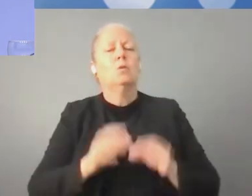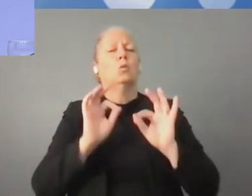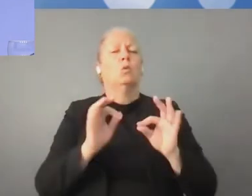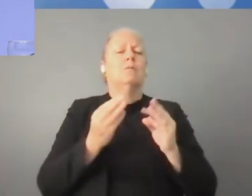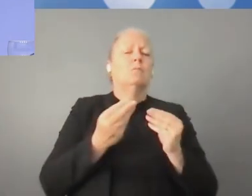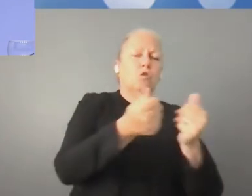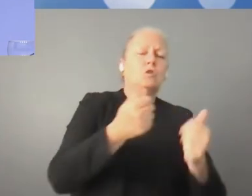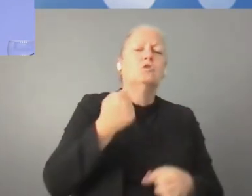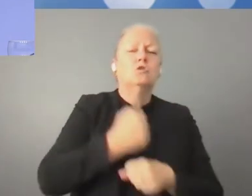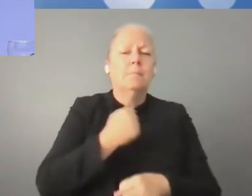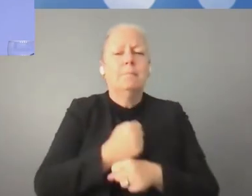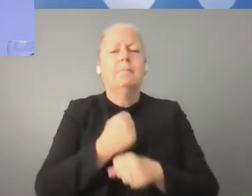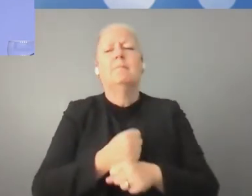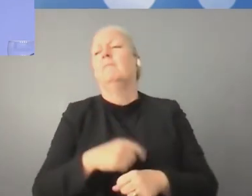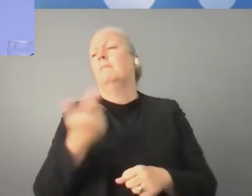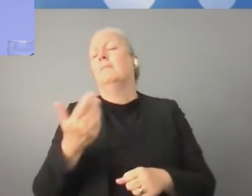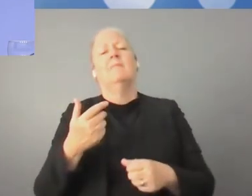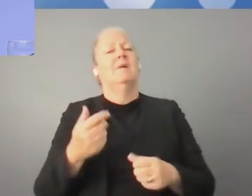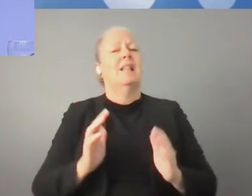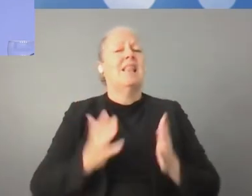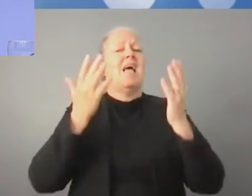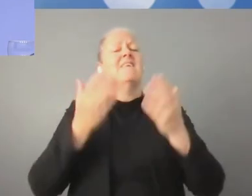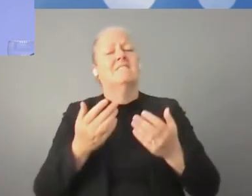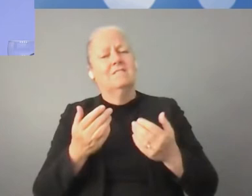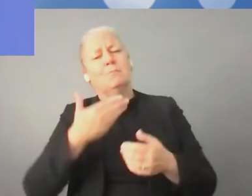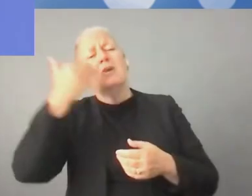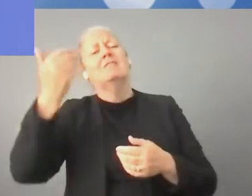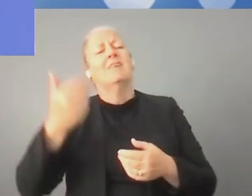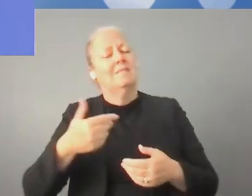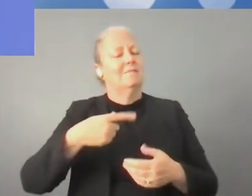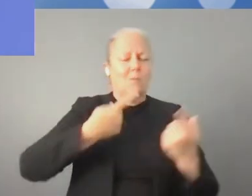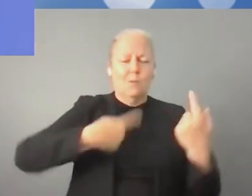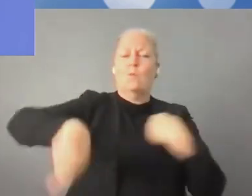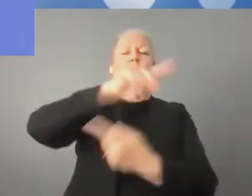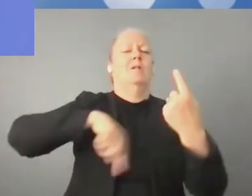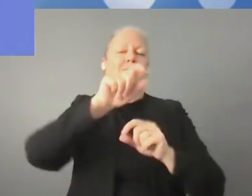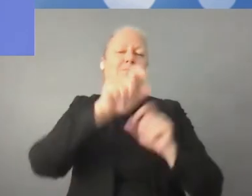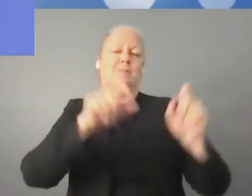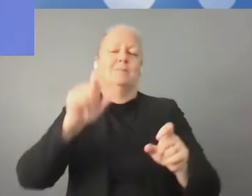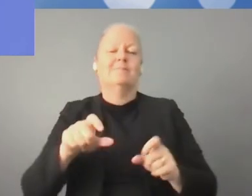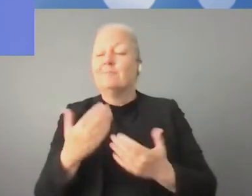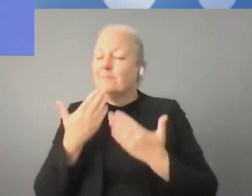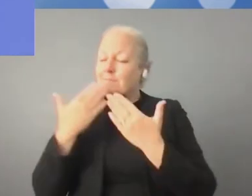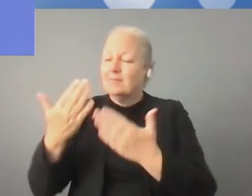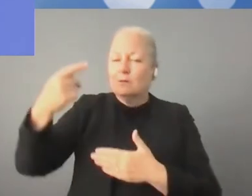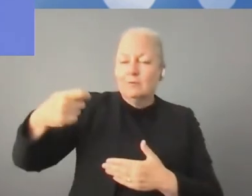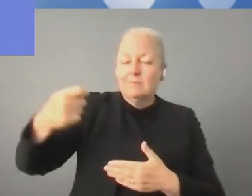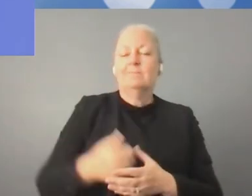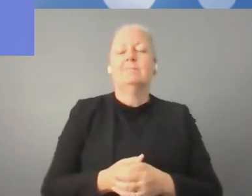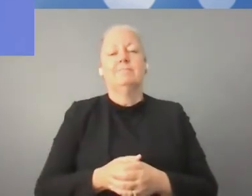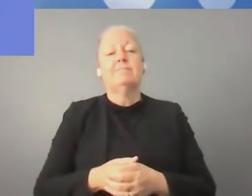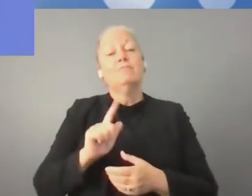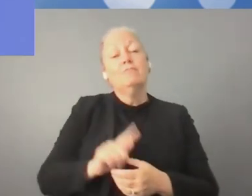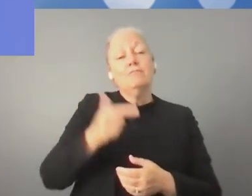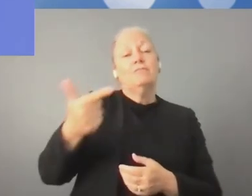wierzymy w to, że działając wspólnie możemy zagwarantować lepszą jakość życia, jak również lepsze warunki zatrudnienia wszystkim na świecie.